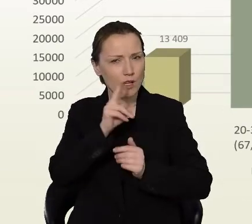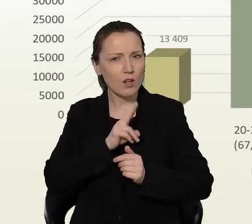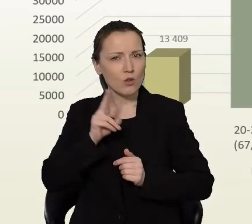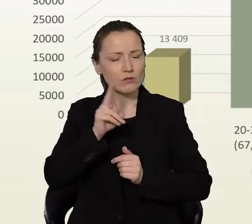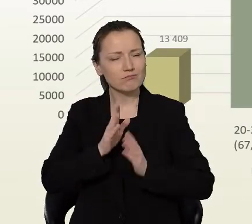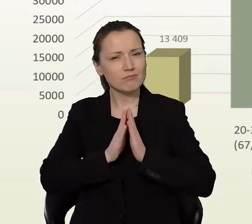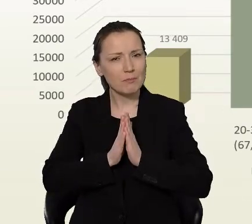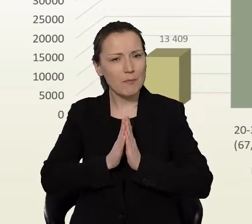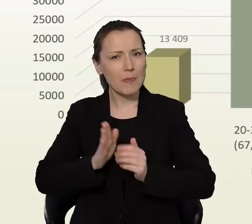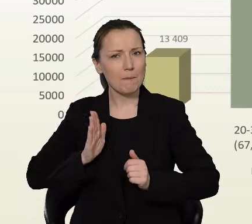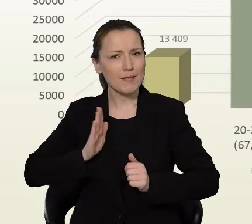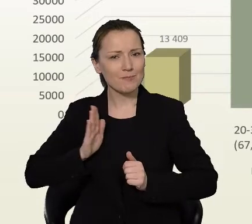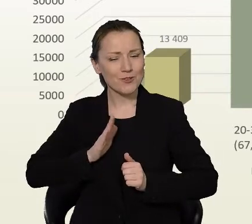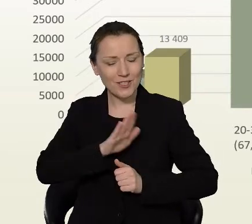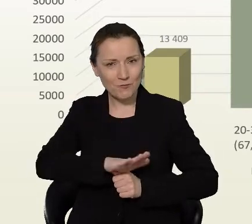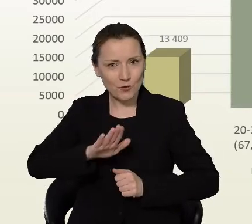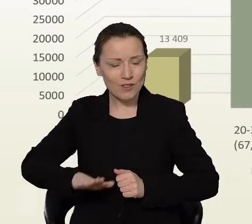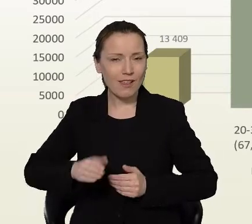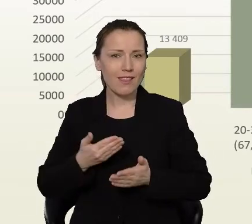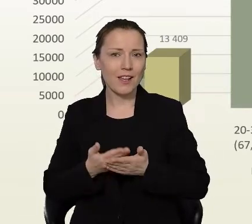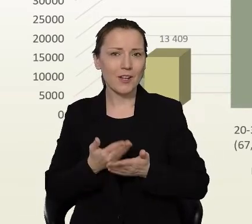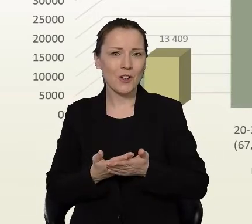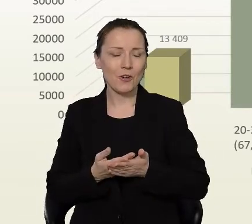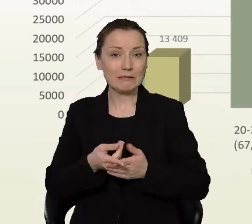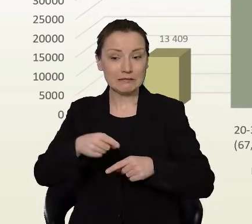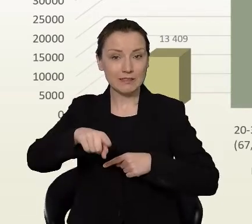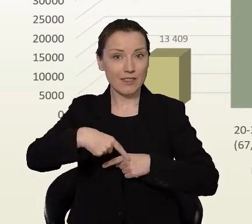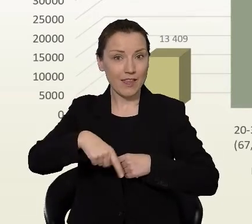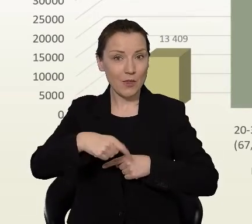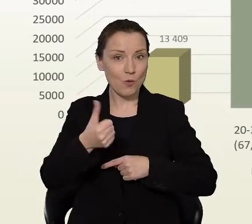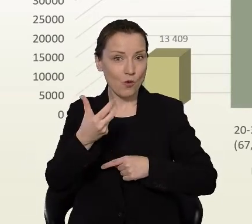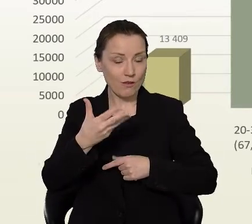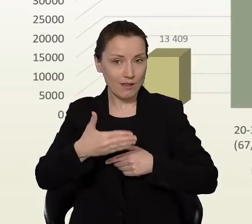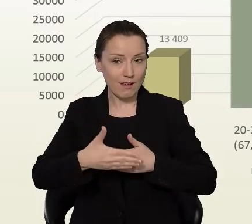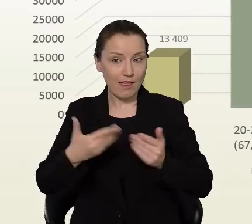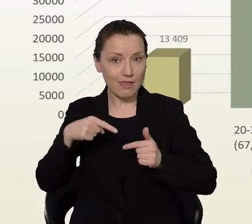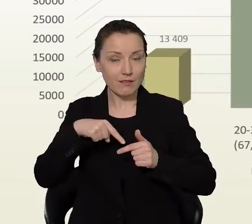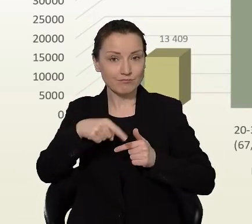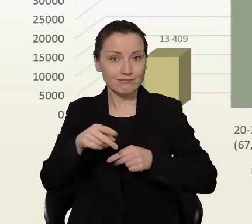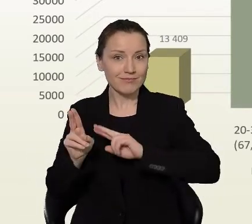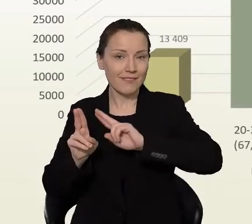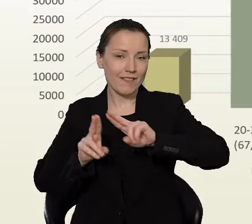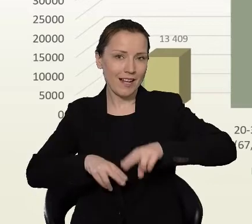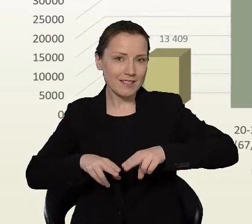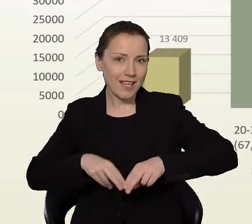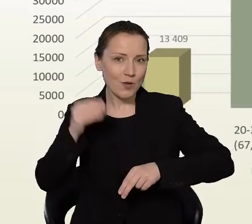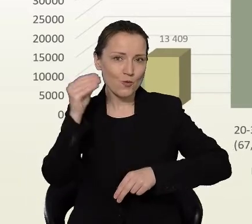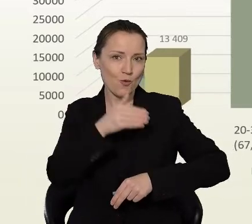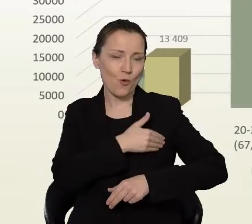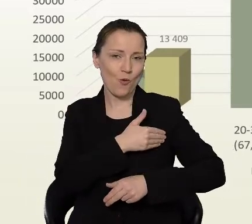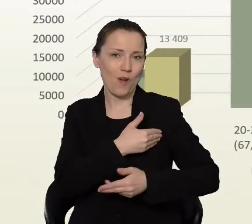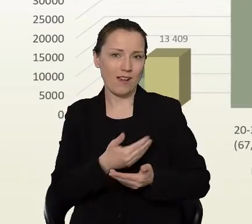bezpieczeństwie swoich dzieci. Tym bardziej, że już niedługo, za kilka dni wracają także dzieci do szkół.